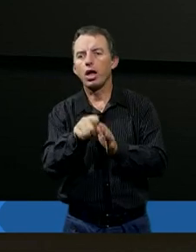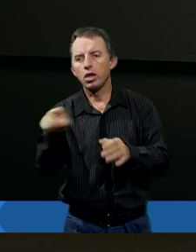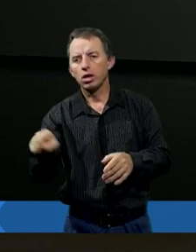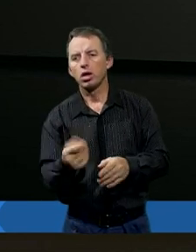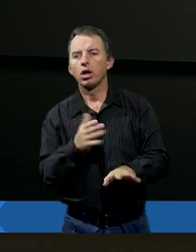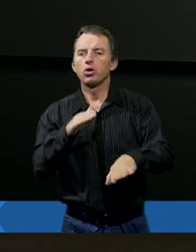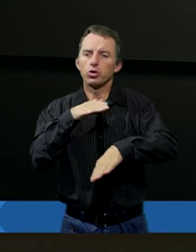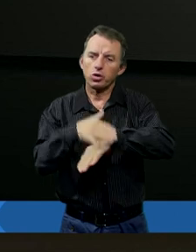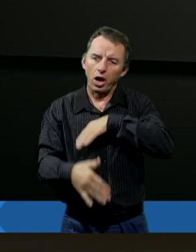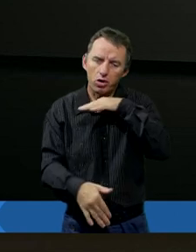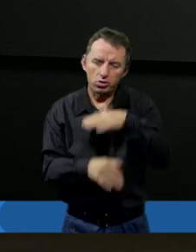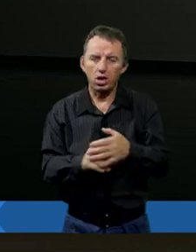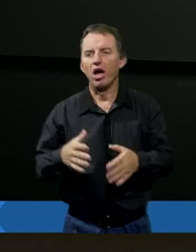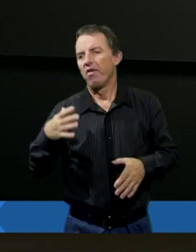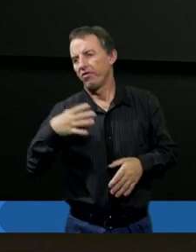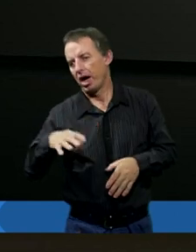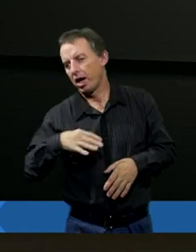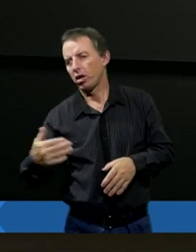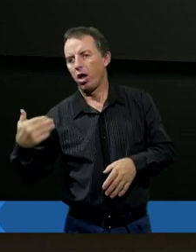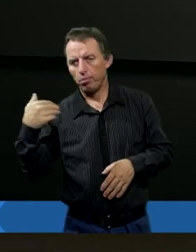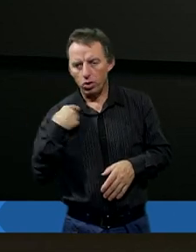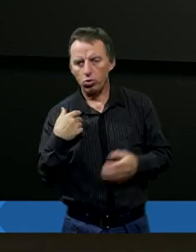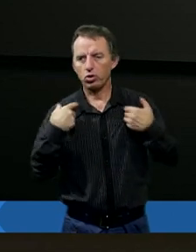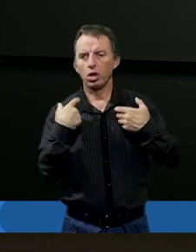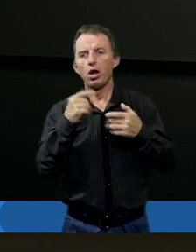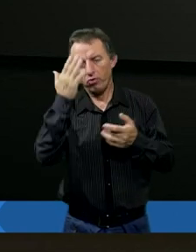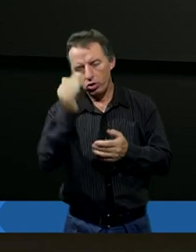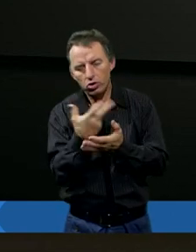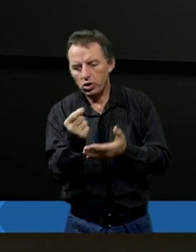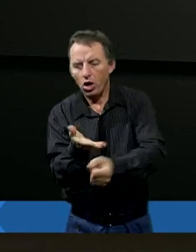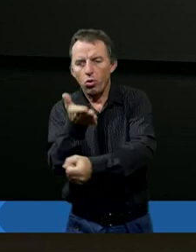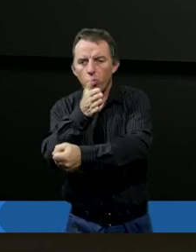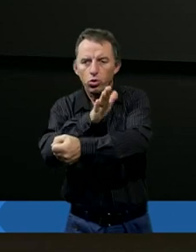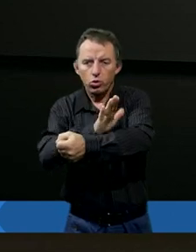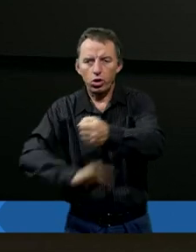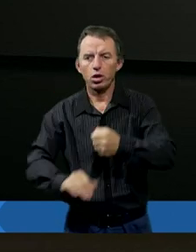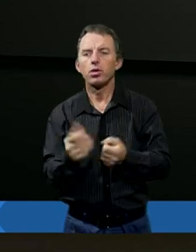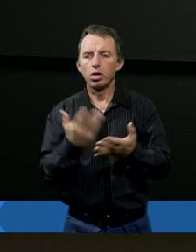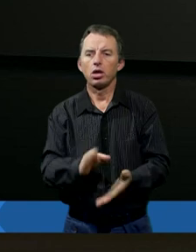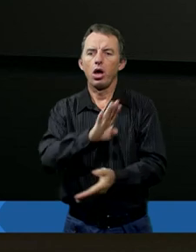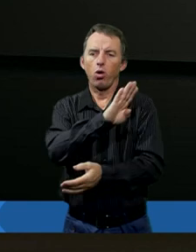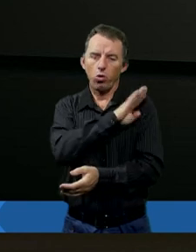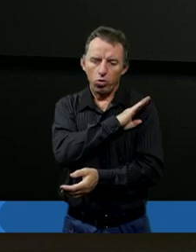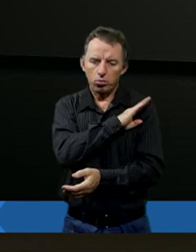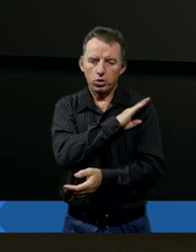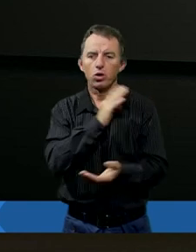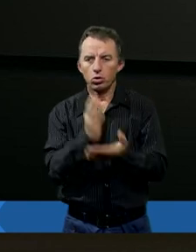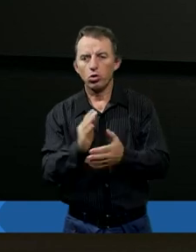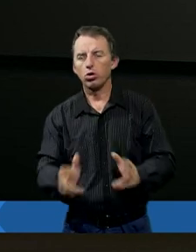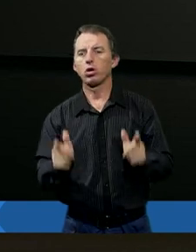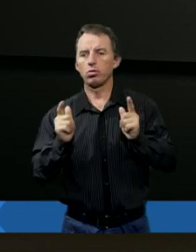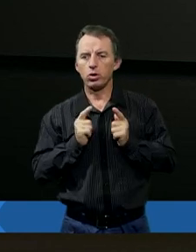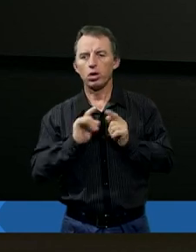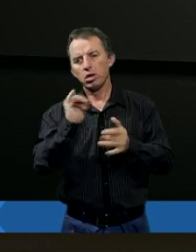lat szczęścia warto było żyć. Nie, bodaj, bym się nie urodził. Chcę umrzeć, chcę odpocząć.